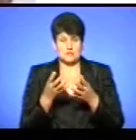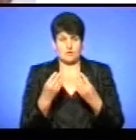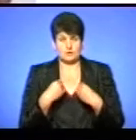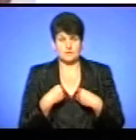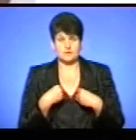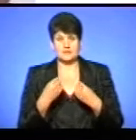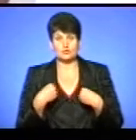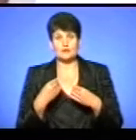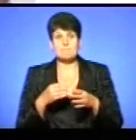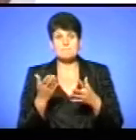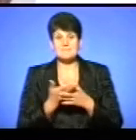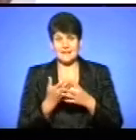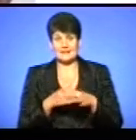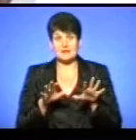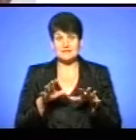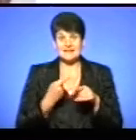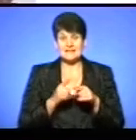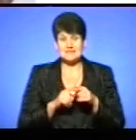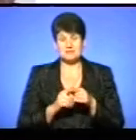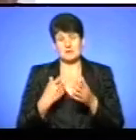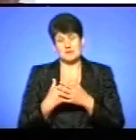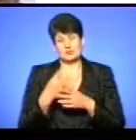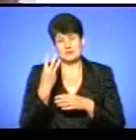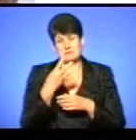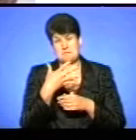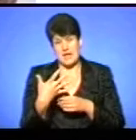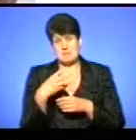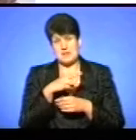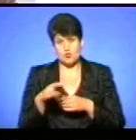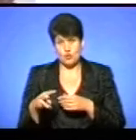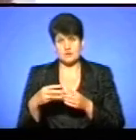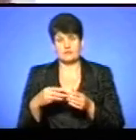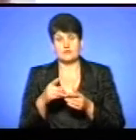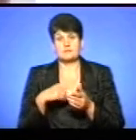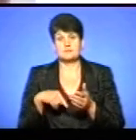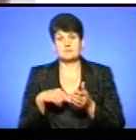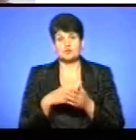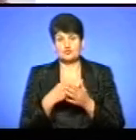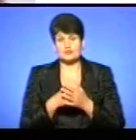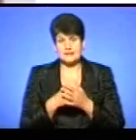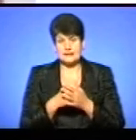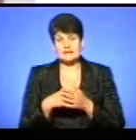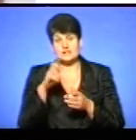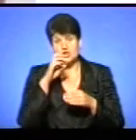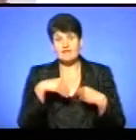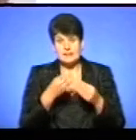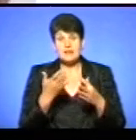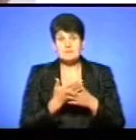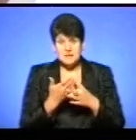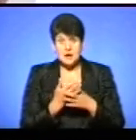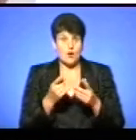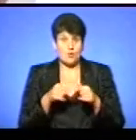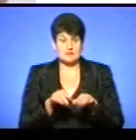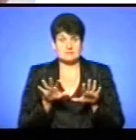оплата ПІЛГ на місця, це додатково 3-5 млн місцевого бюджету. А це функція виключно держави. Держава встановила ПІЛГ, орган місцевого